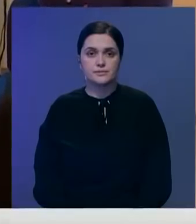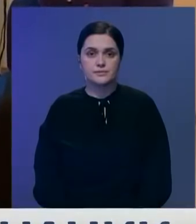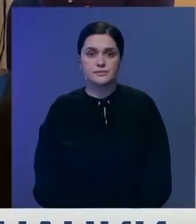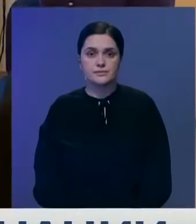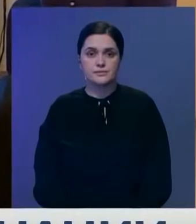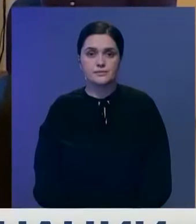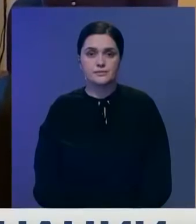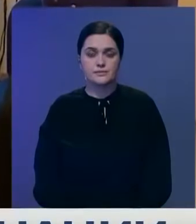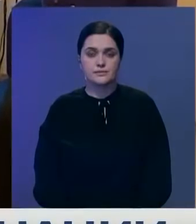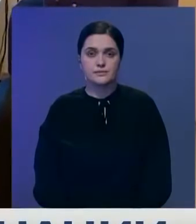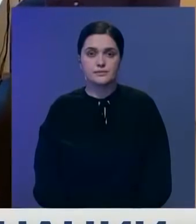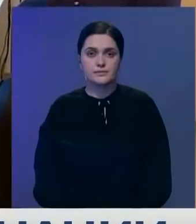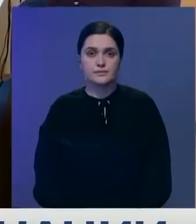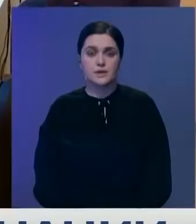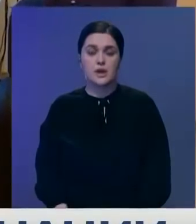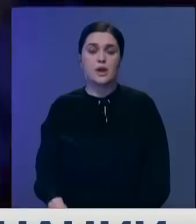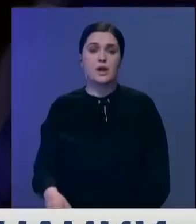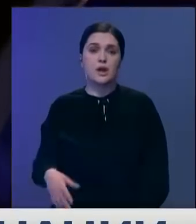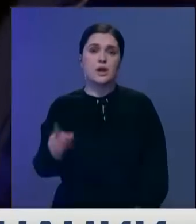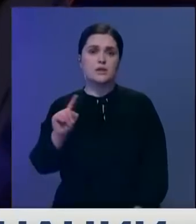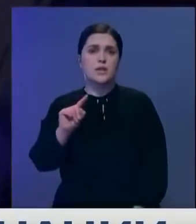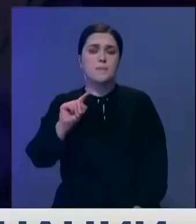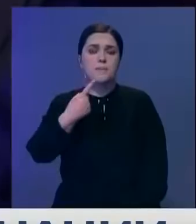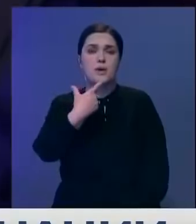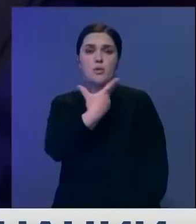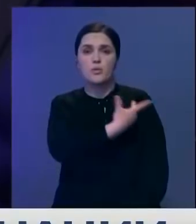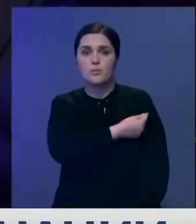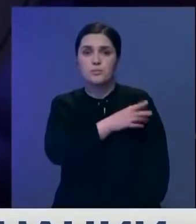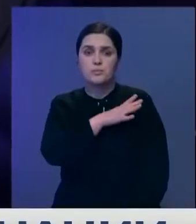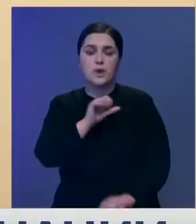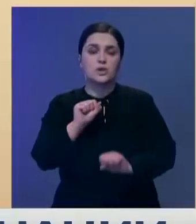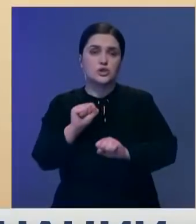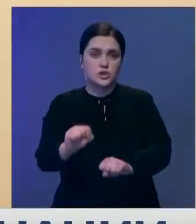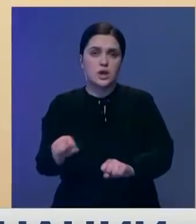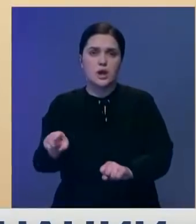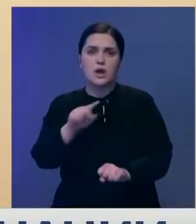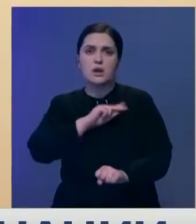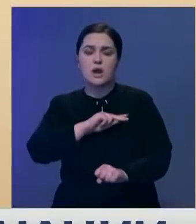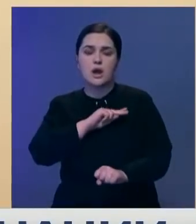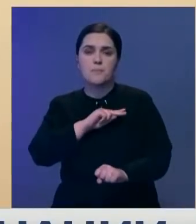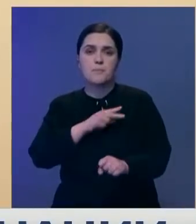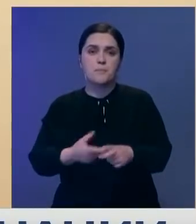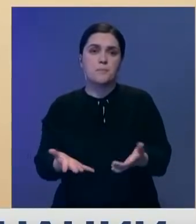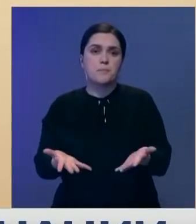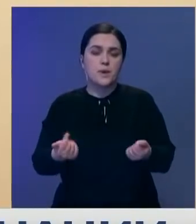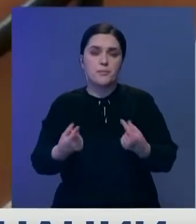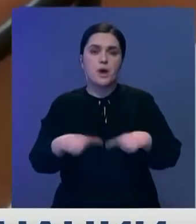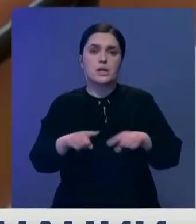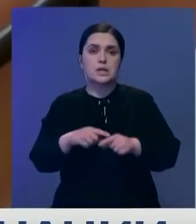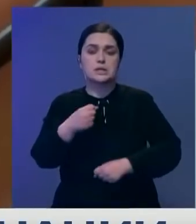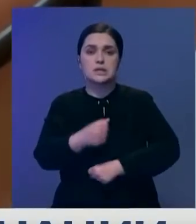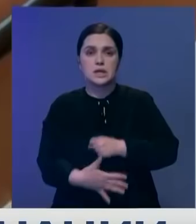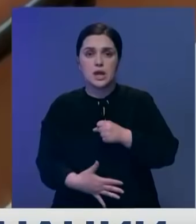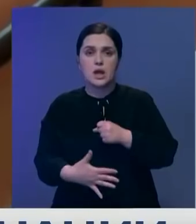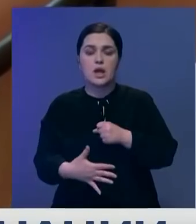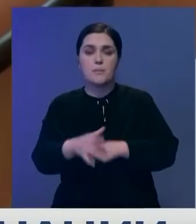Клара Чентаева одной из первых привилась от коронавируса. Трудится она в приемном отделении центральной районной больницы и не